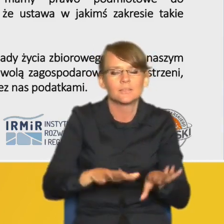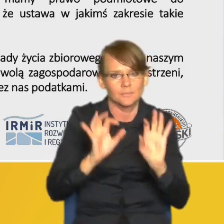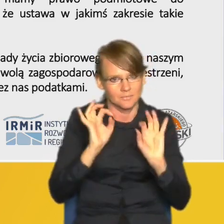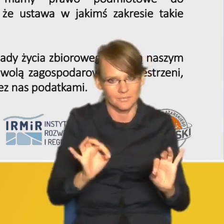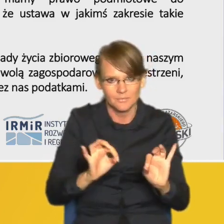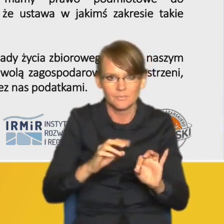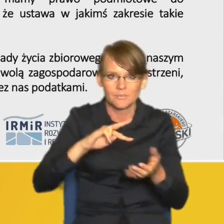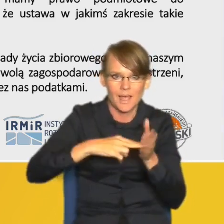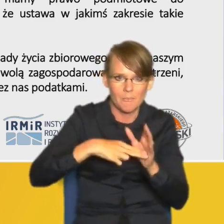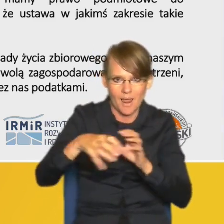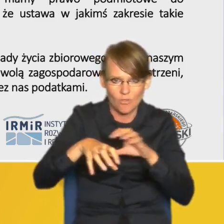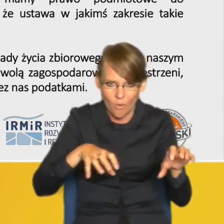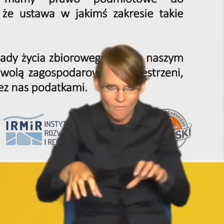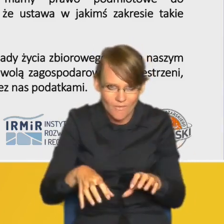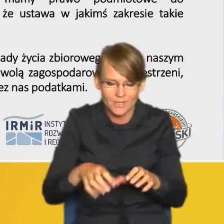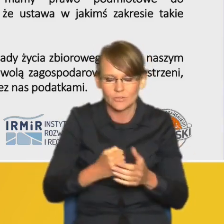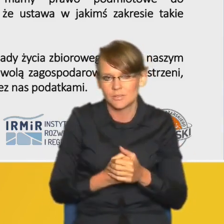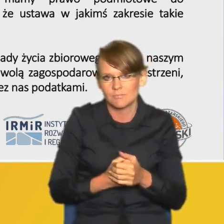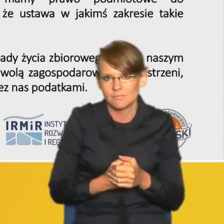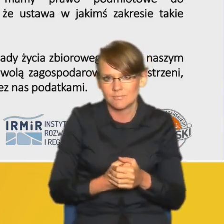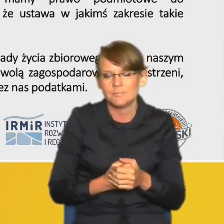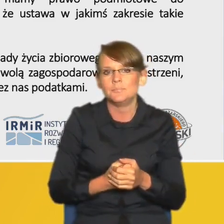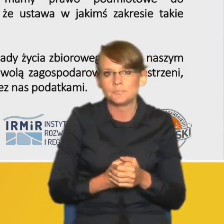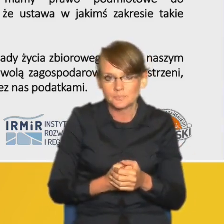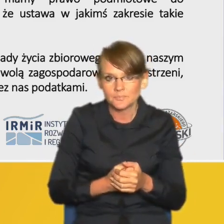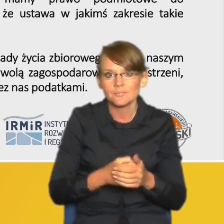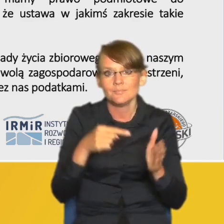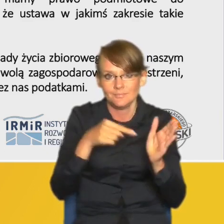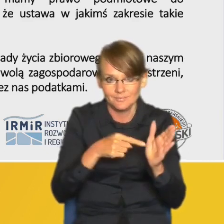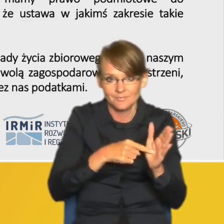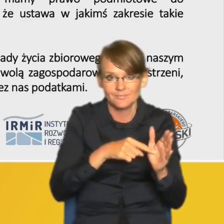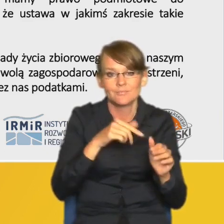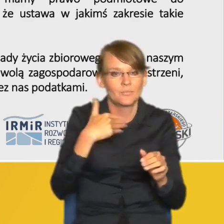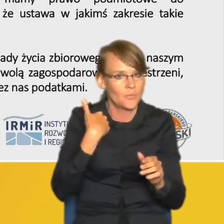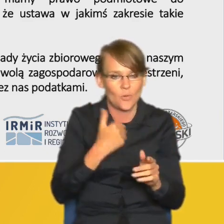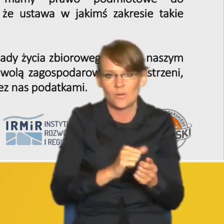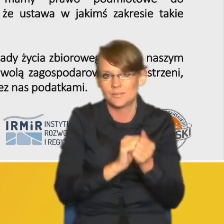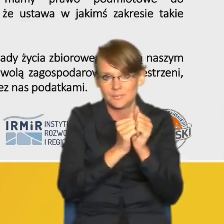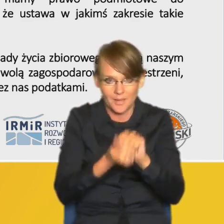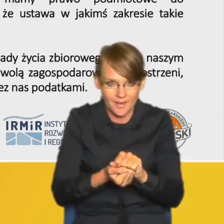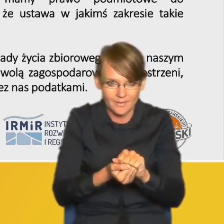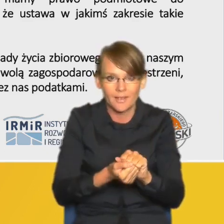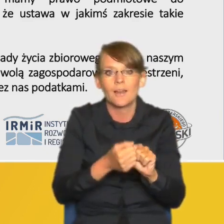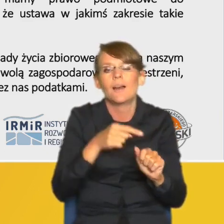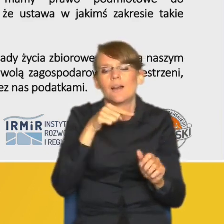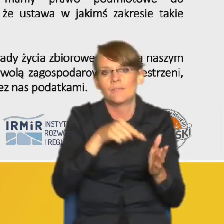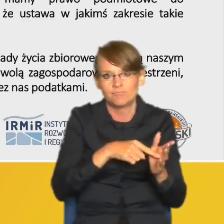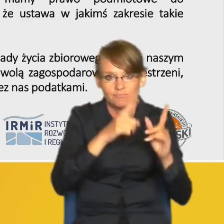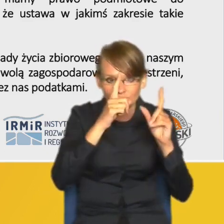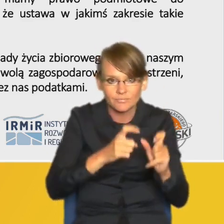uzasadniony i od tamtego czasu mamy do czynienia z powtarzającymi się cyklicznie badaniami